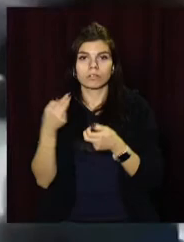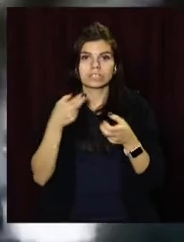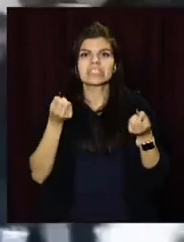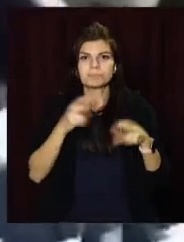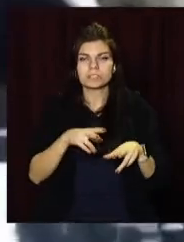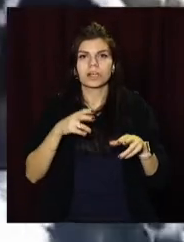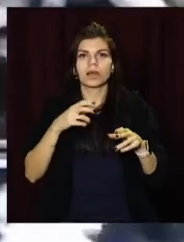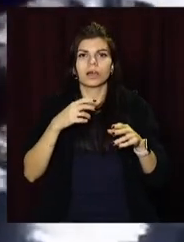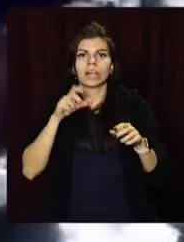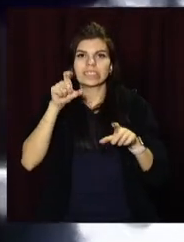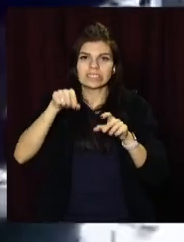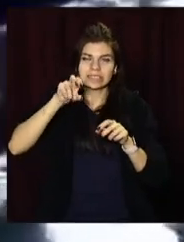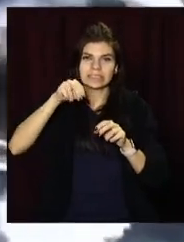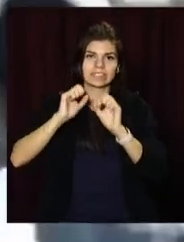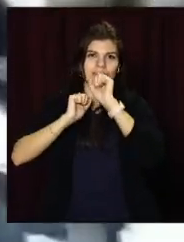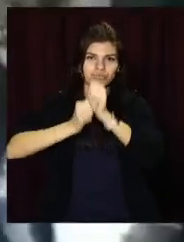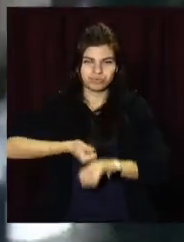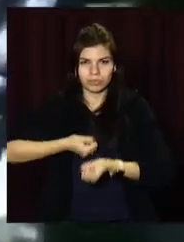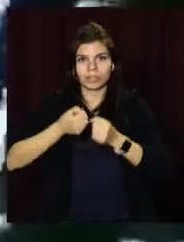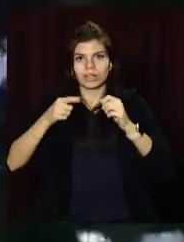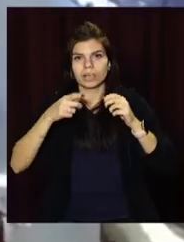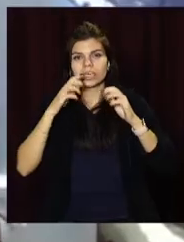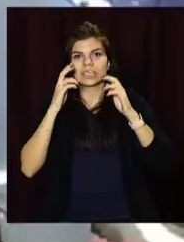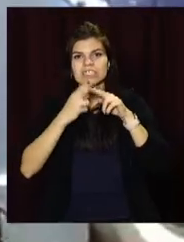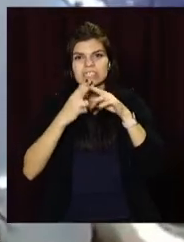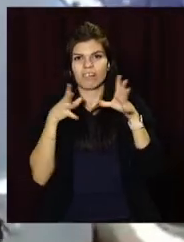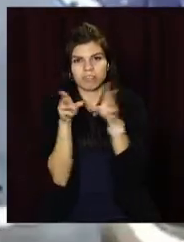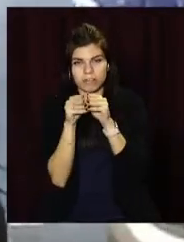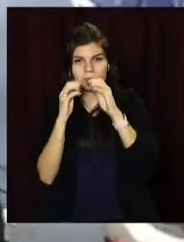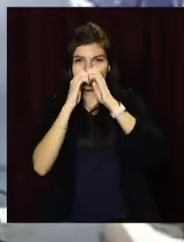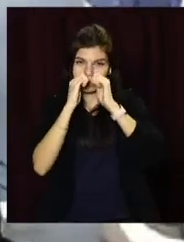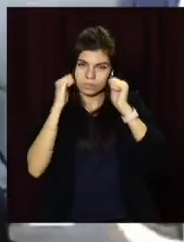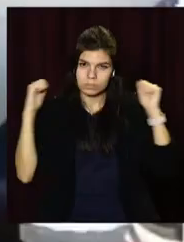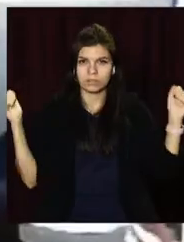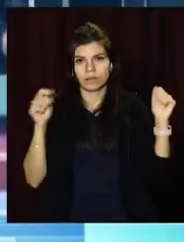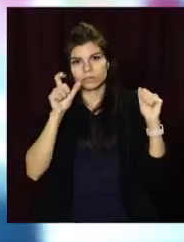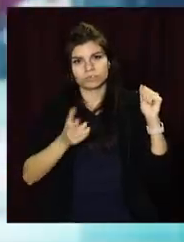спеціального інструменту. Поліція проводить слідчі дії і встановлює обставини ДТП.